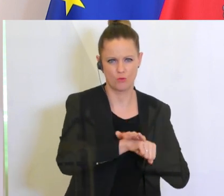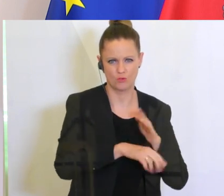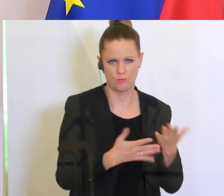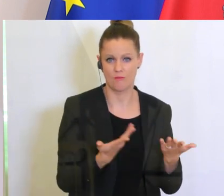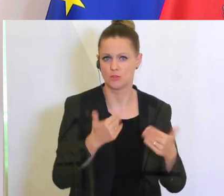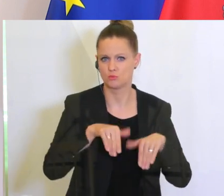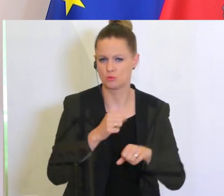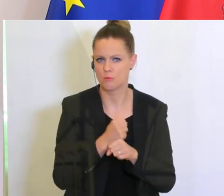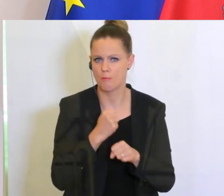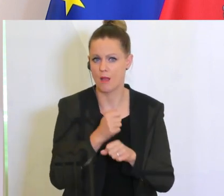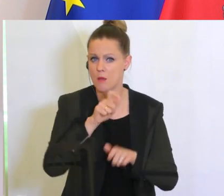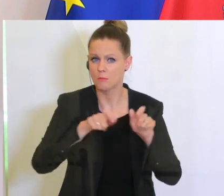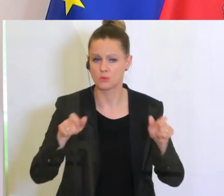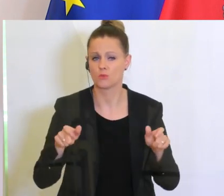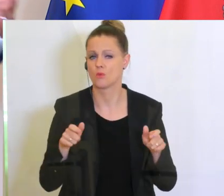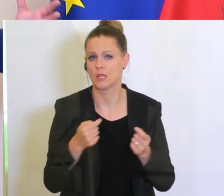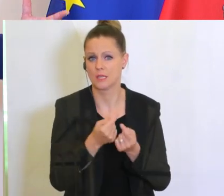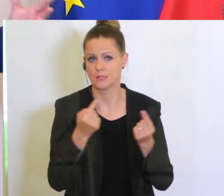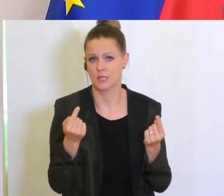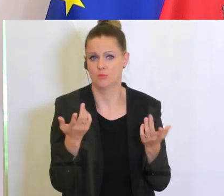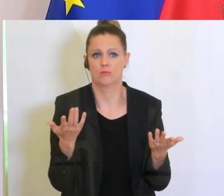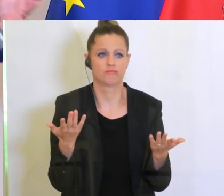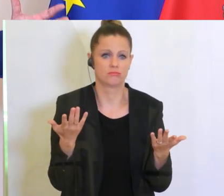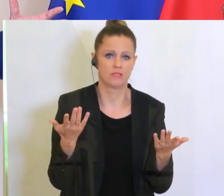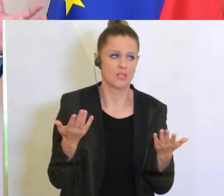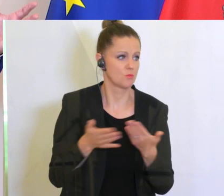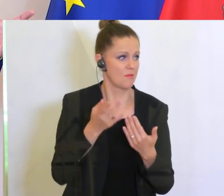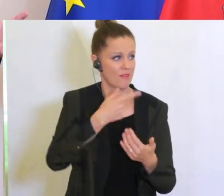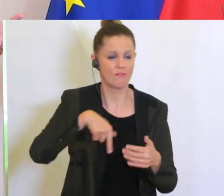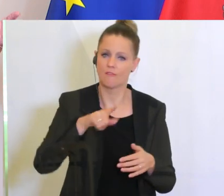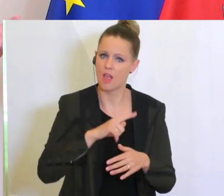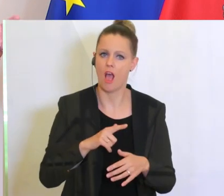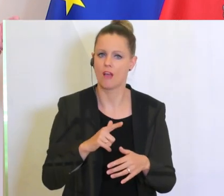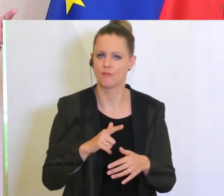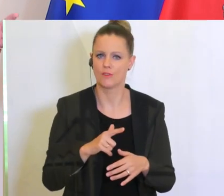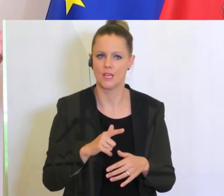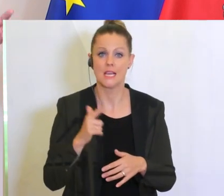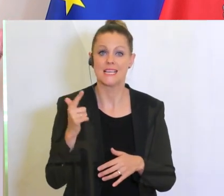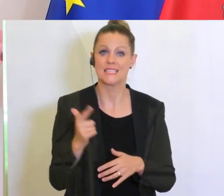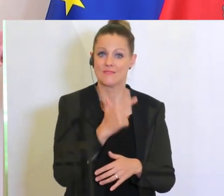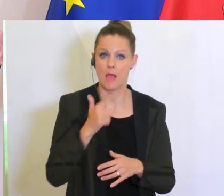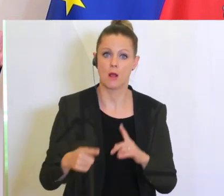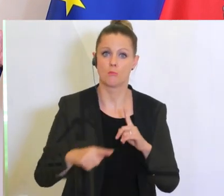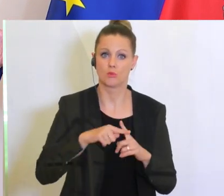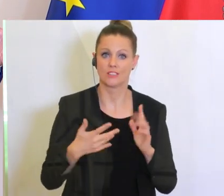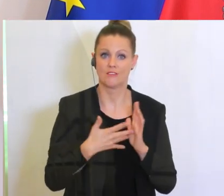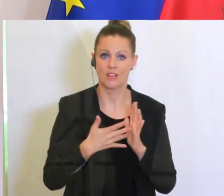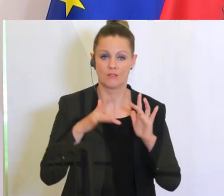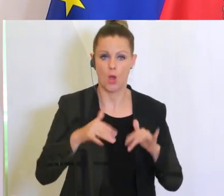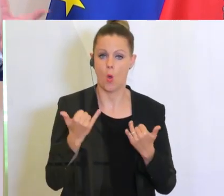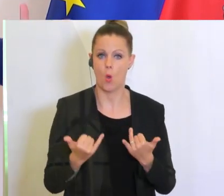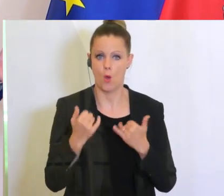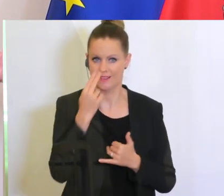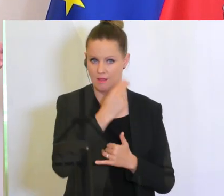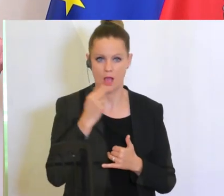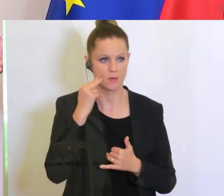muss man machen, damit Menschen, wenn wir jetzt alle verlässlich zweimal positiv getestet werden, könnten wir heute Nachmittag in